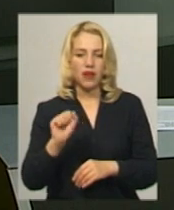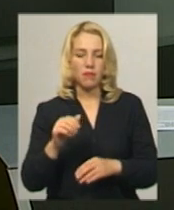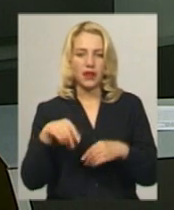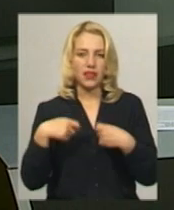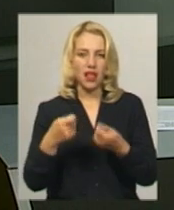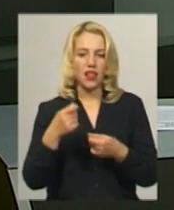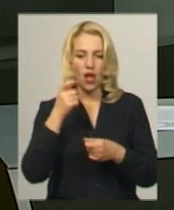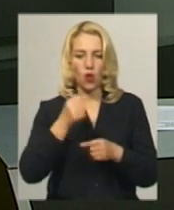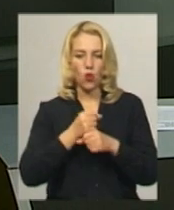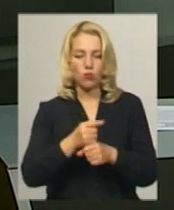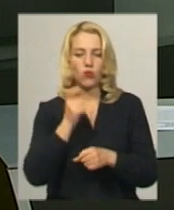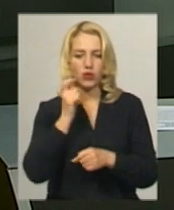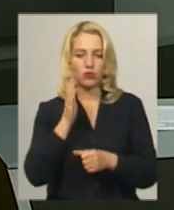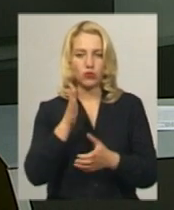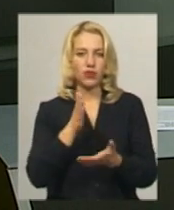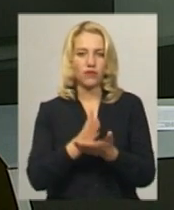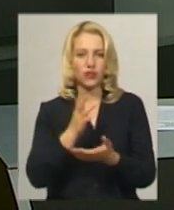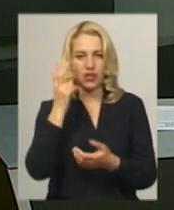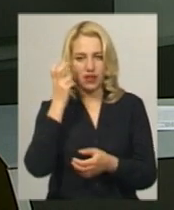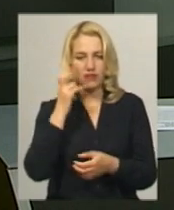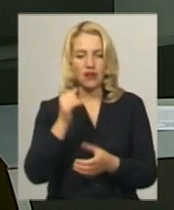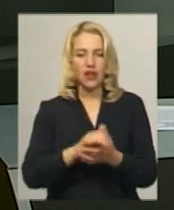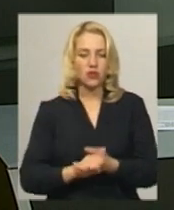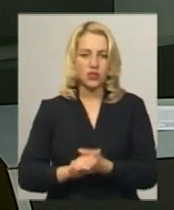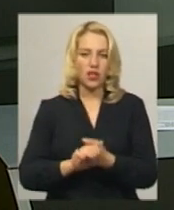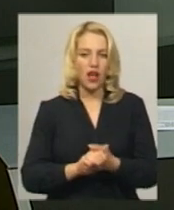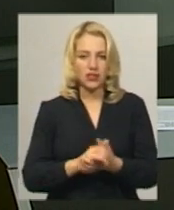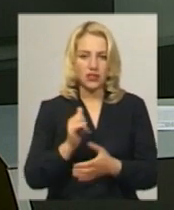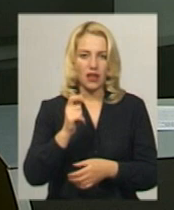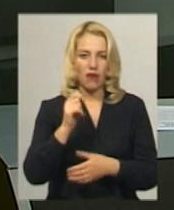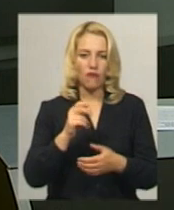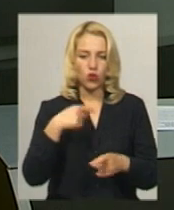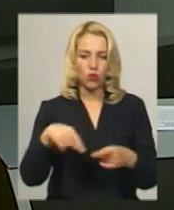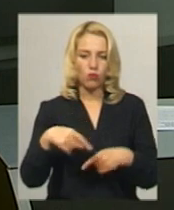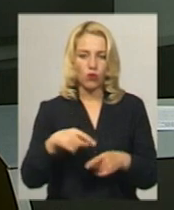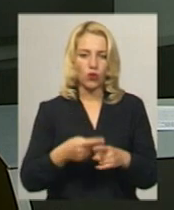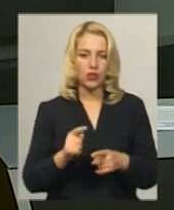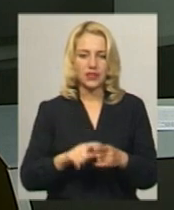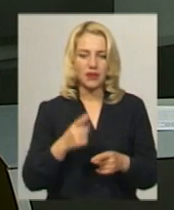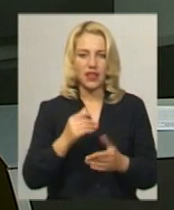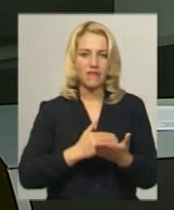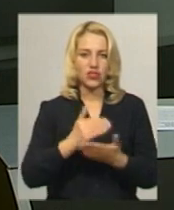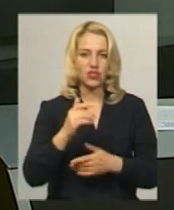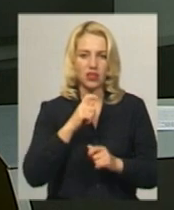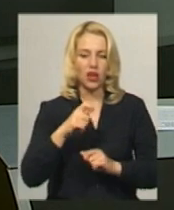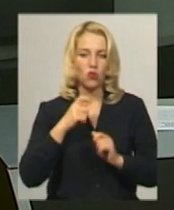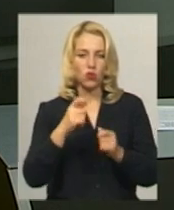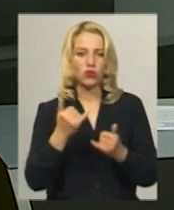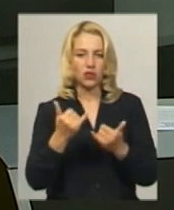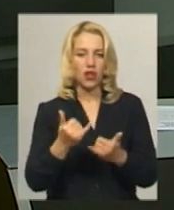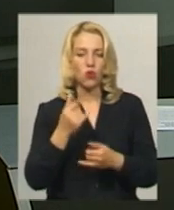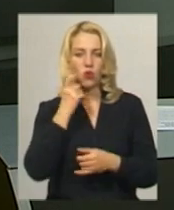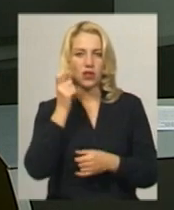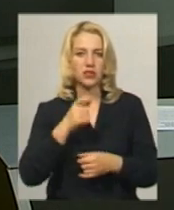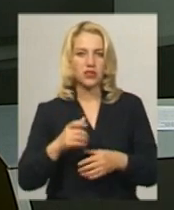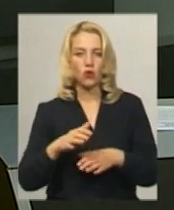він буде знаходитись у Києві в асоціації футболу. За словами першого віце-президента, це найвища нагорода для українського футболу